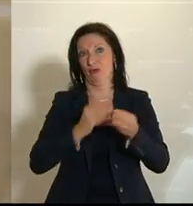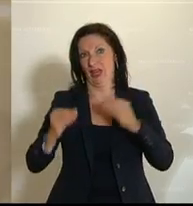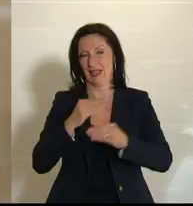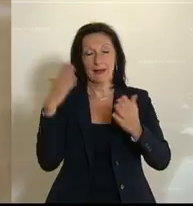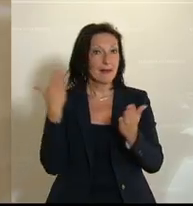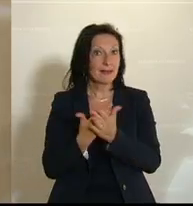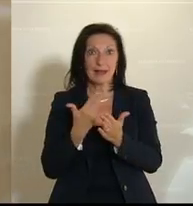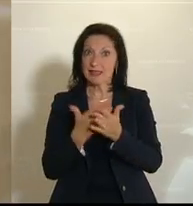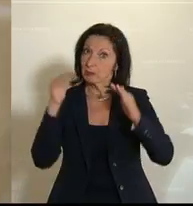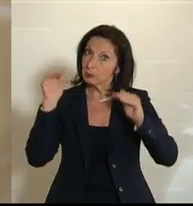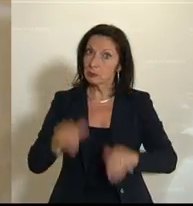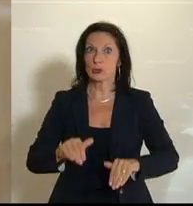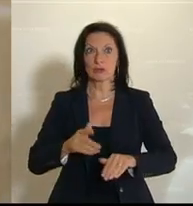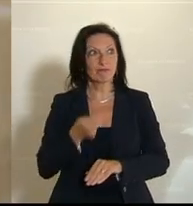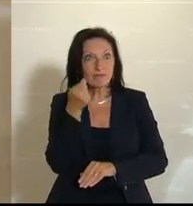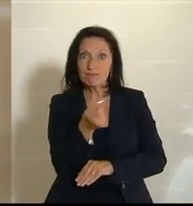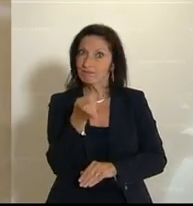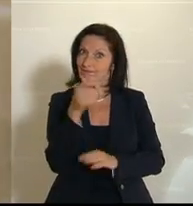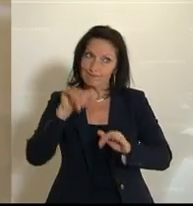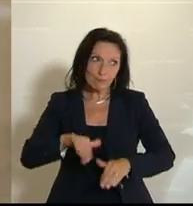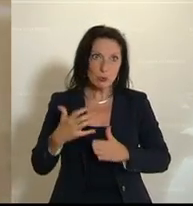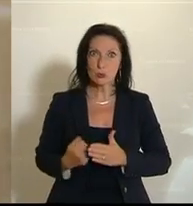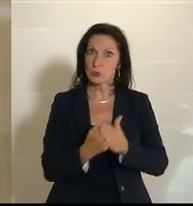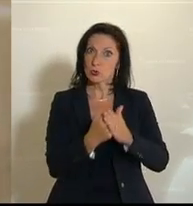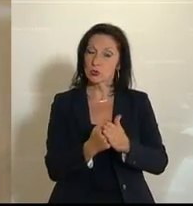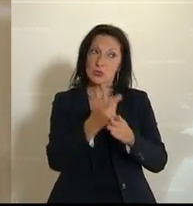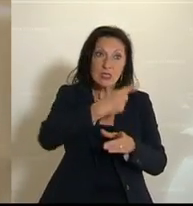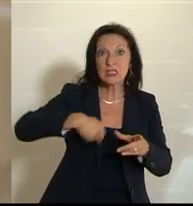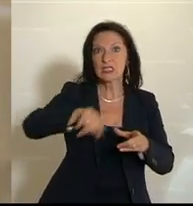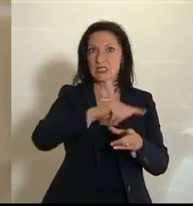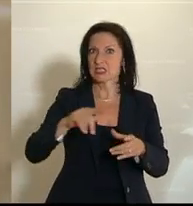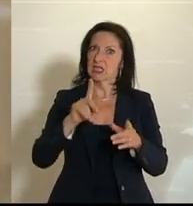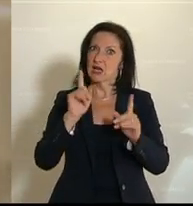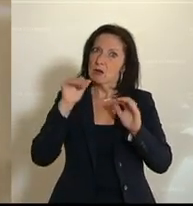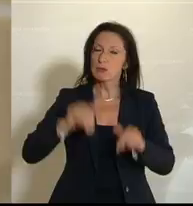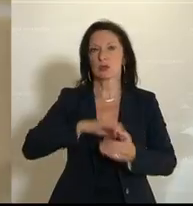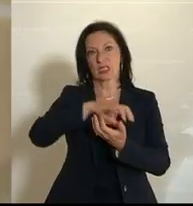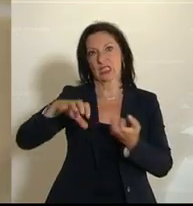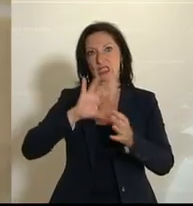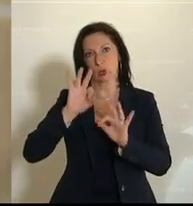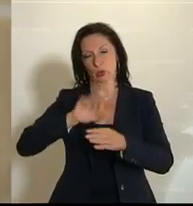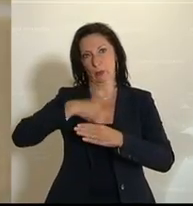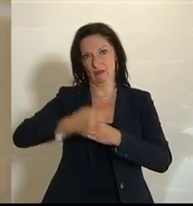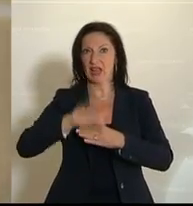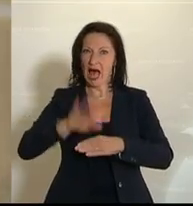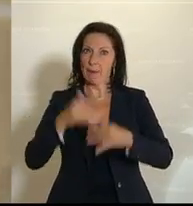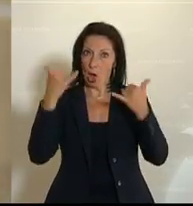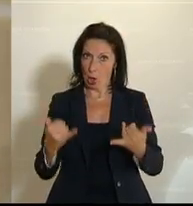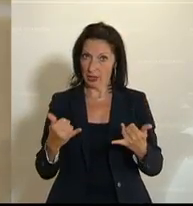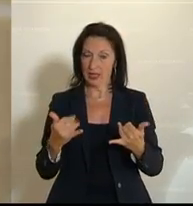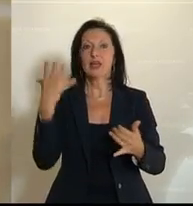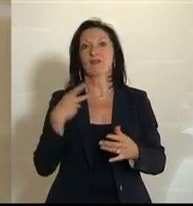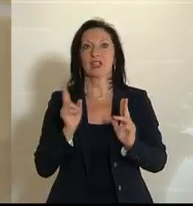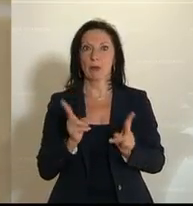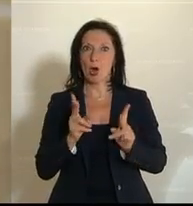wir sie natürlich auch finanziell unterstützen, damit auch Sie diese Krise gut überstehen. Ab heute sind wieder Proben